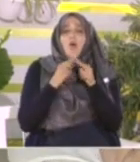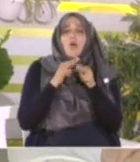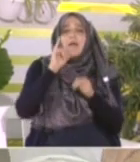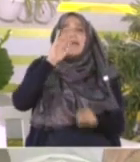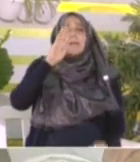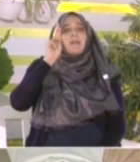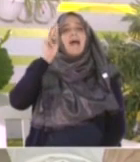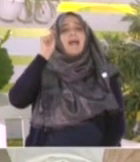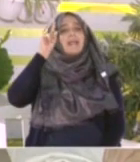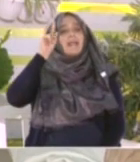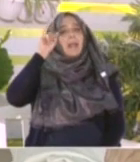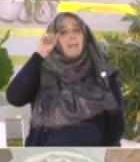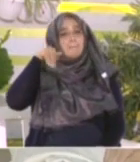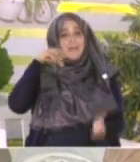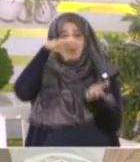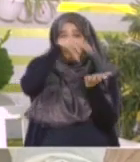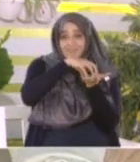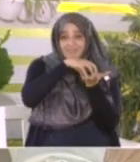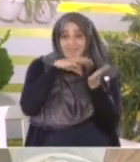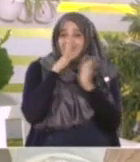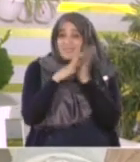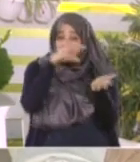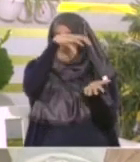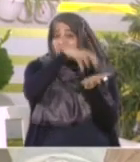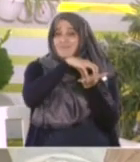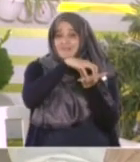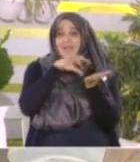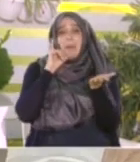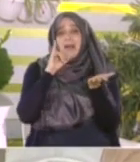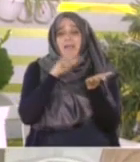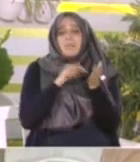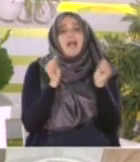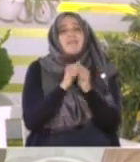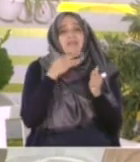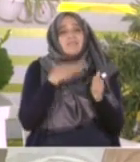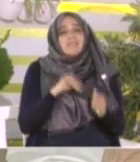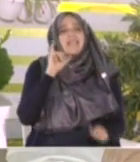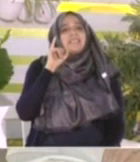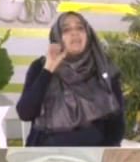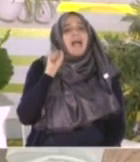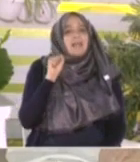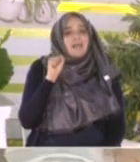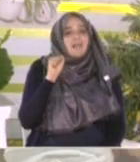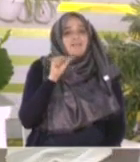الخليل ببناء الكعبة المشرفة مع ابنه إسماعيل